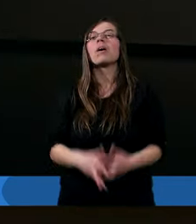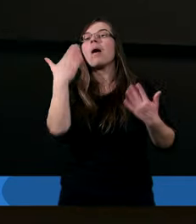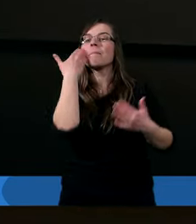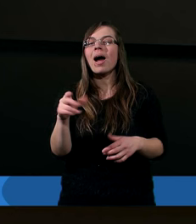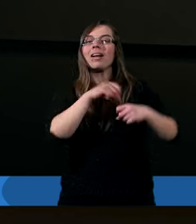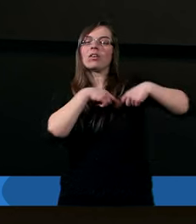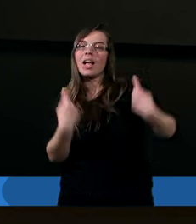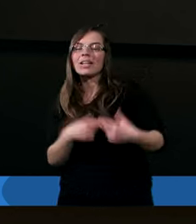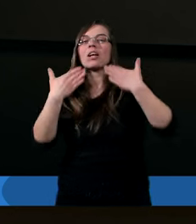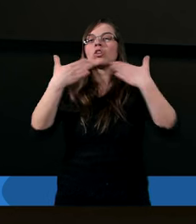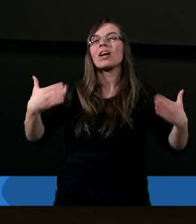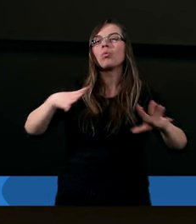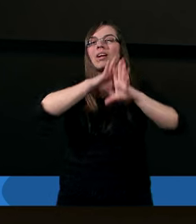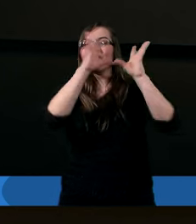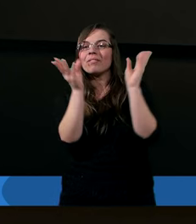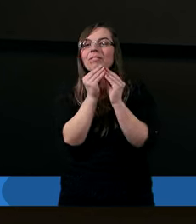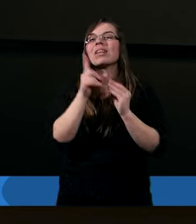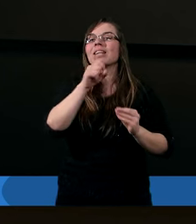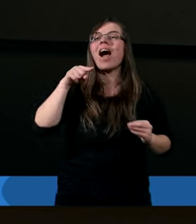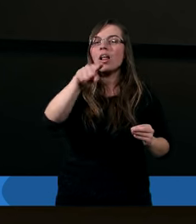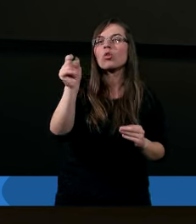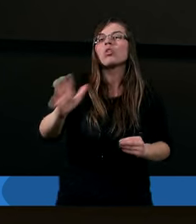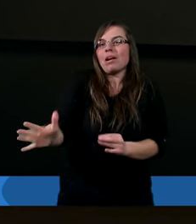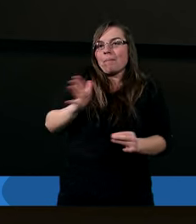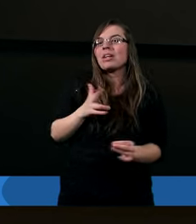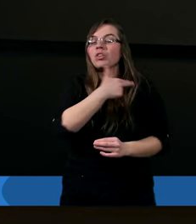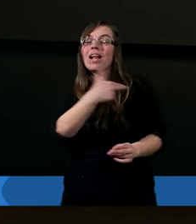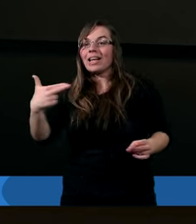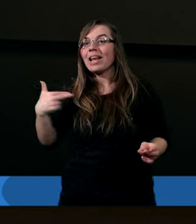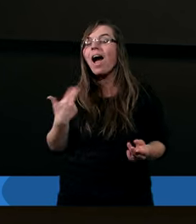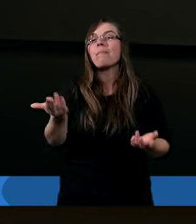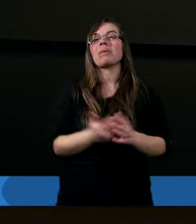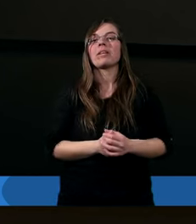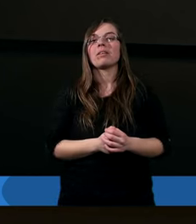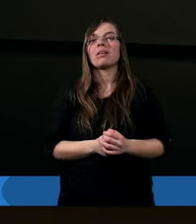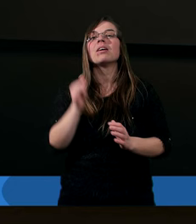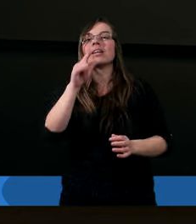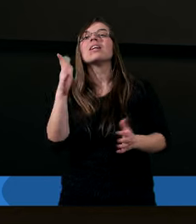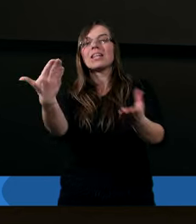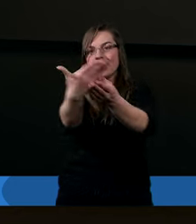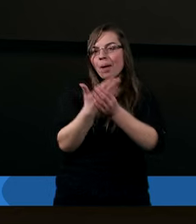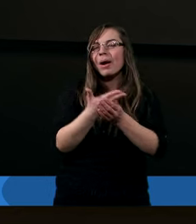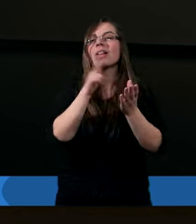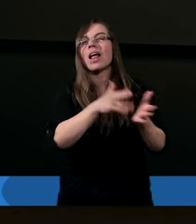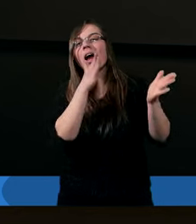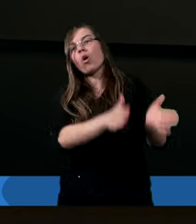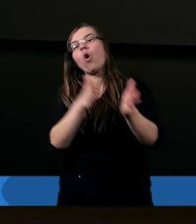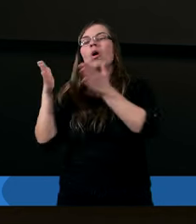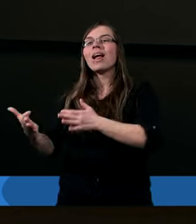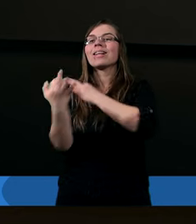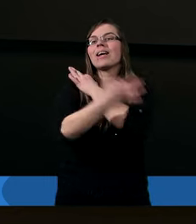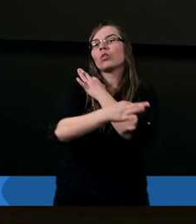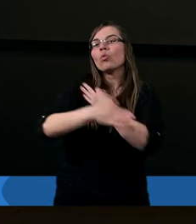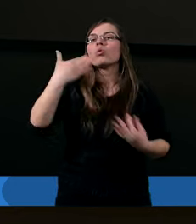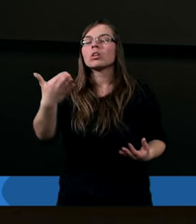Bardzo serdecznie dziękuję za to, że byliście z nami i zapraszam na kolejne